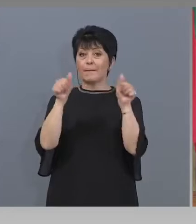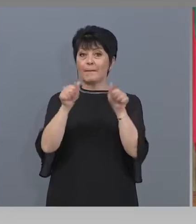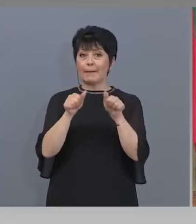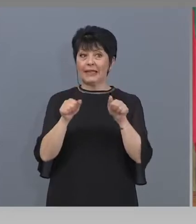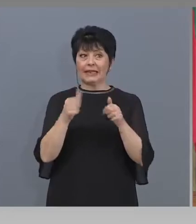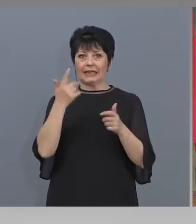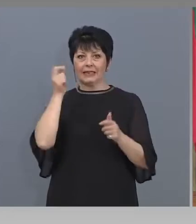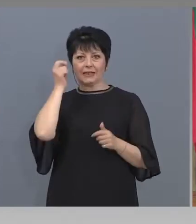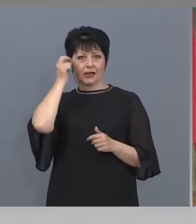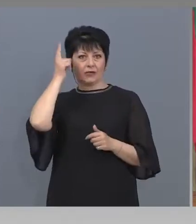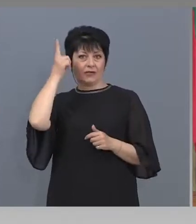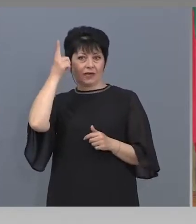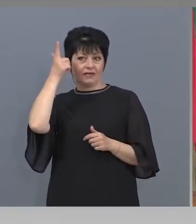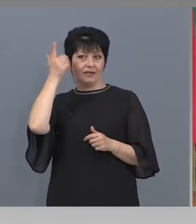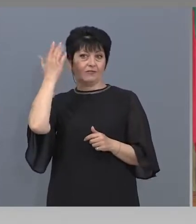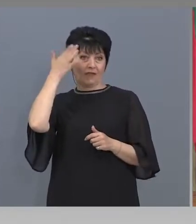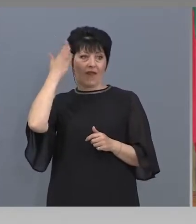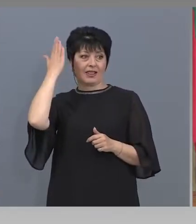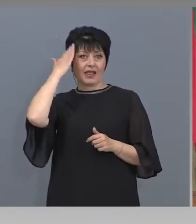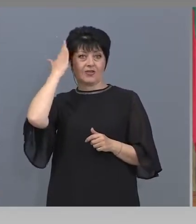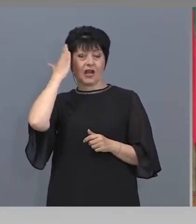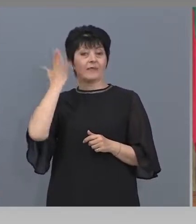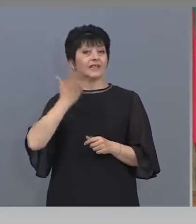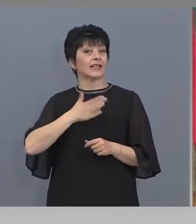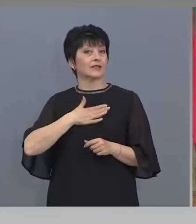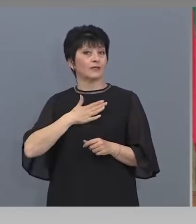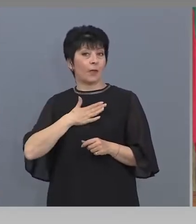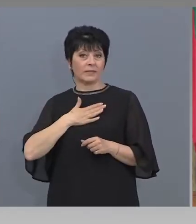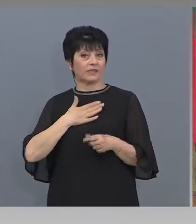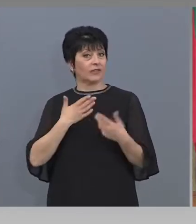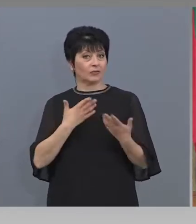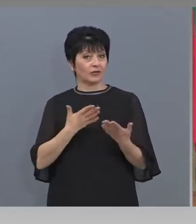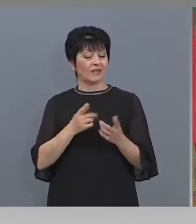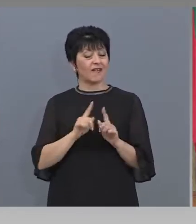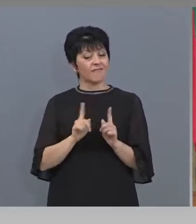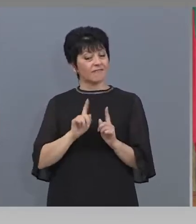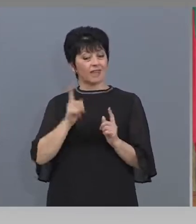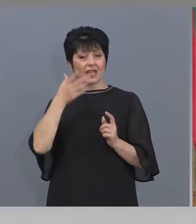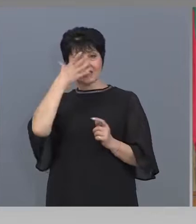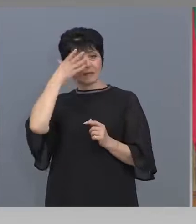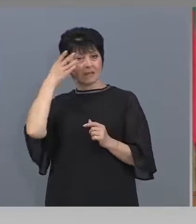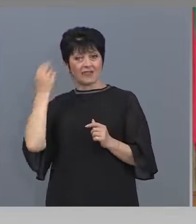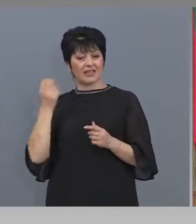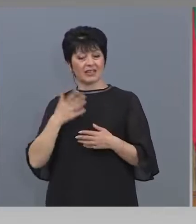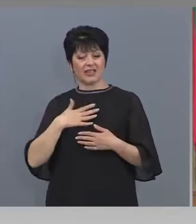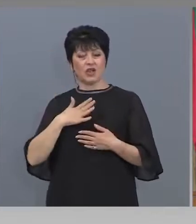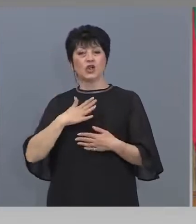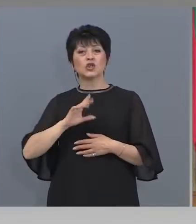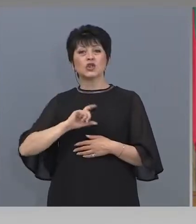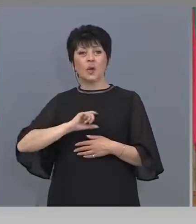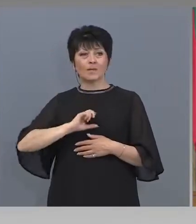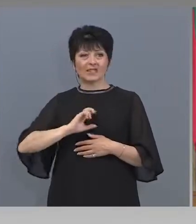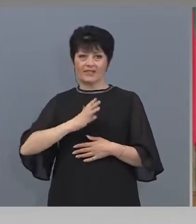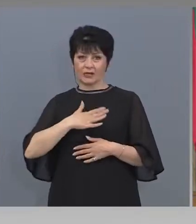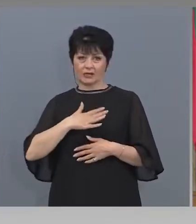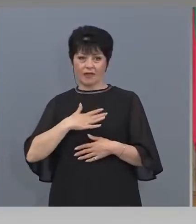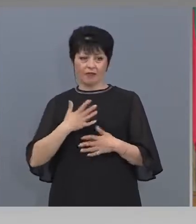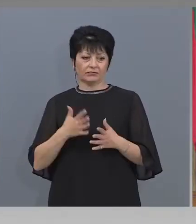да, публично държава на собственост е да, но все пак, не забравяйте, че собствеността е най